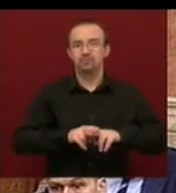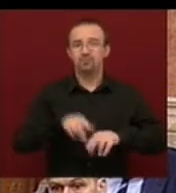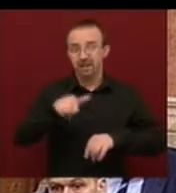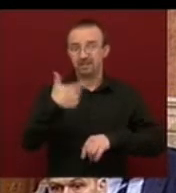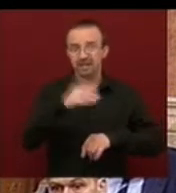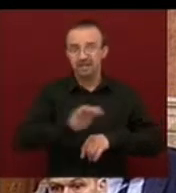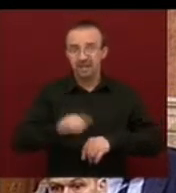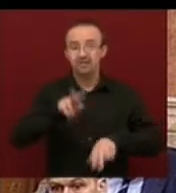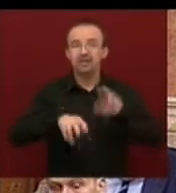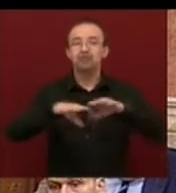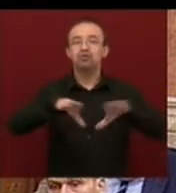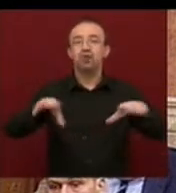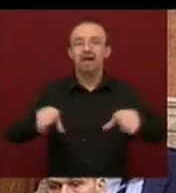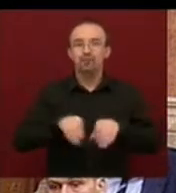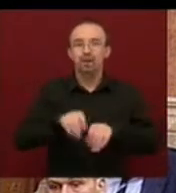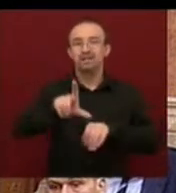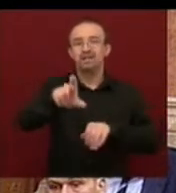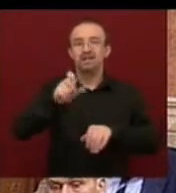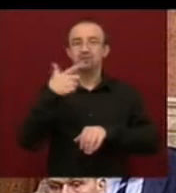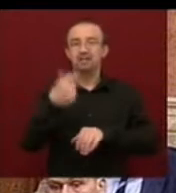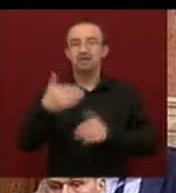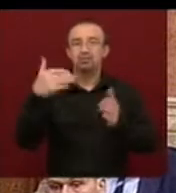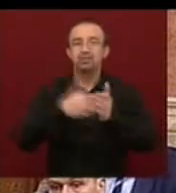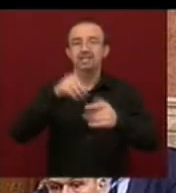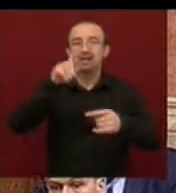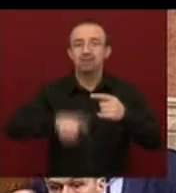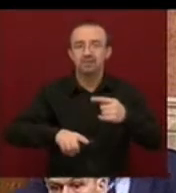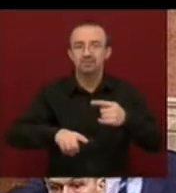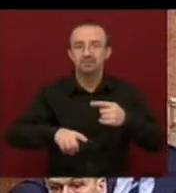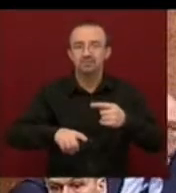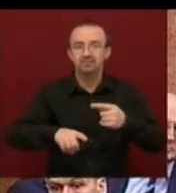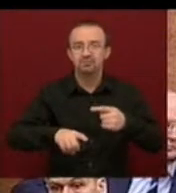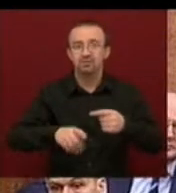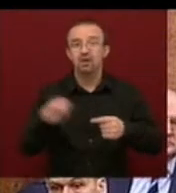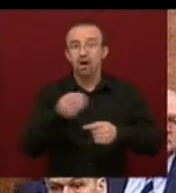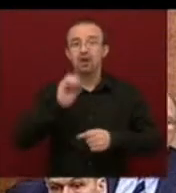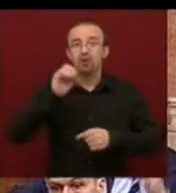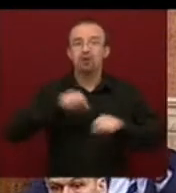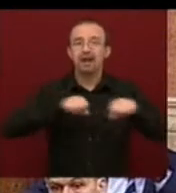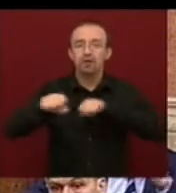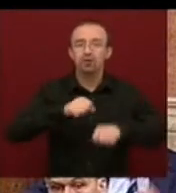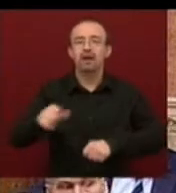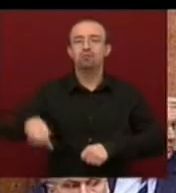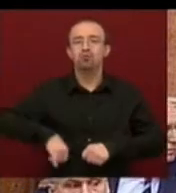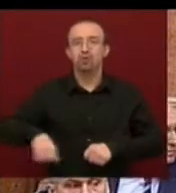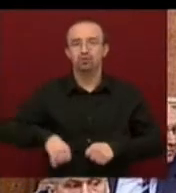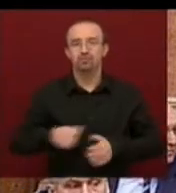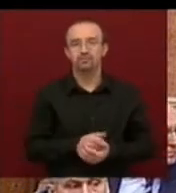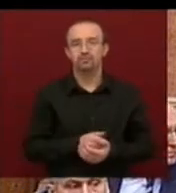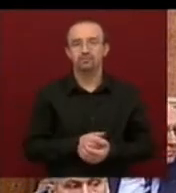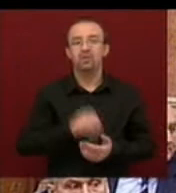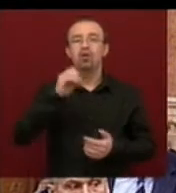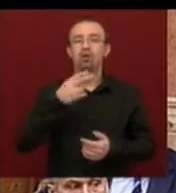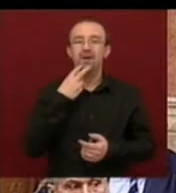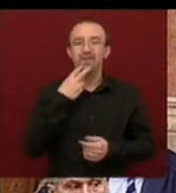gyermeket nevelő család esetén 220 ezer forintot jelent, amiért az Orbán kormánya bűnös. Orbán